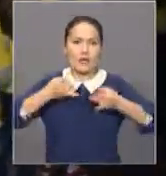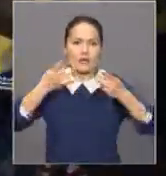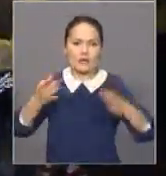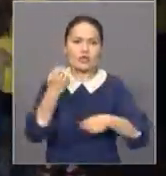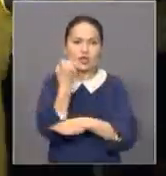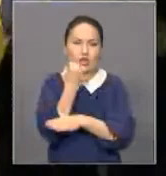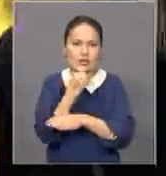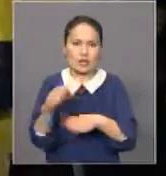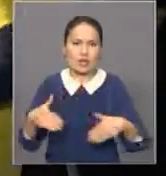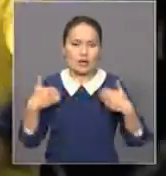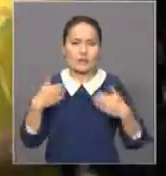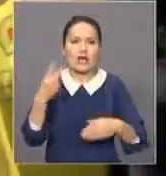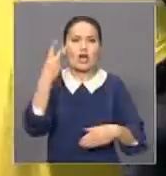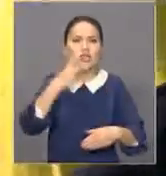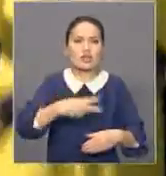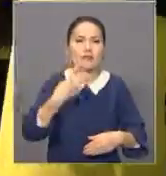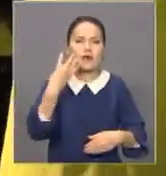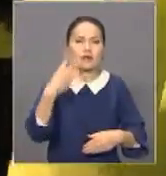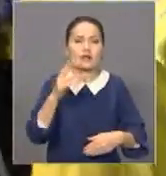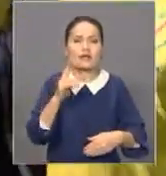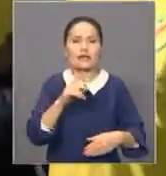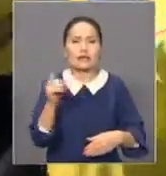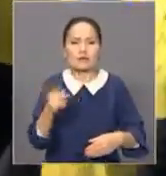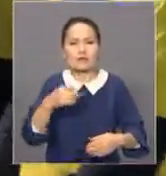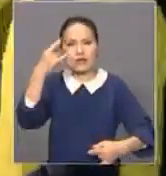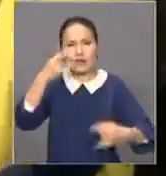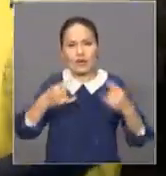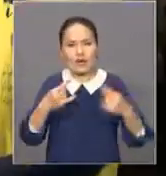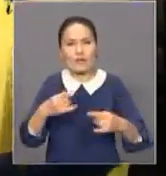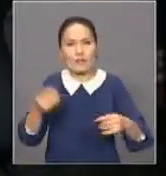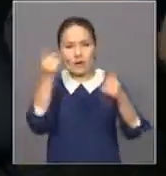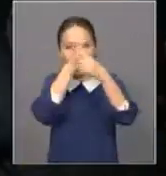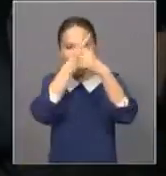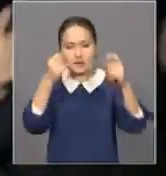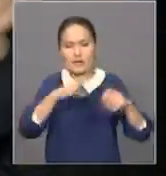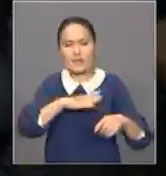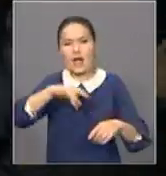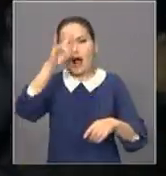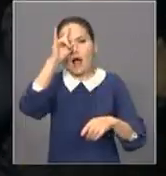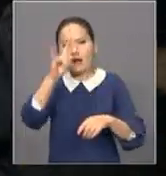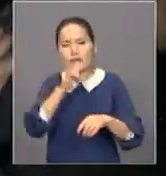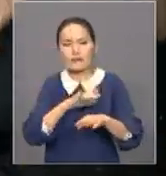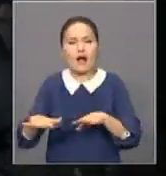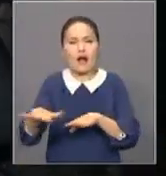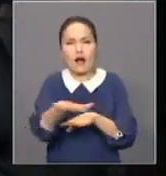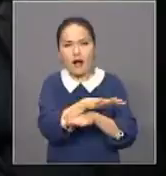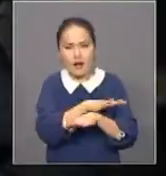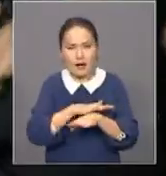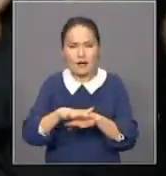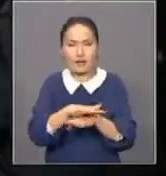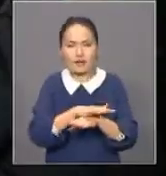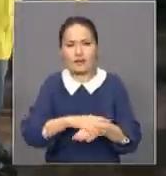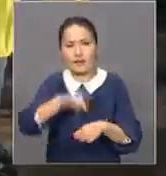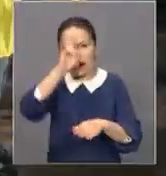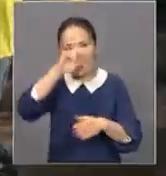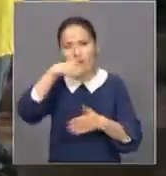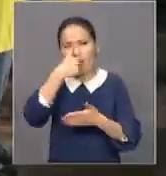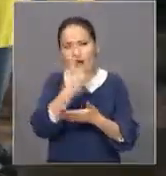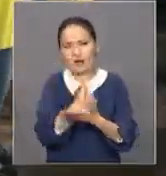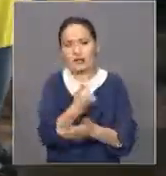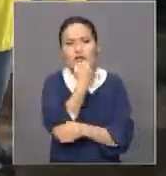женіске жеткенің 24 кезет арнастан естіп білдім. Бұл женісті қазақ халқының женісі де пұрандаттың. Әрдайым ұнтымағы мен